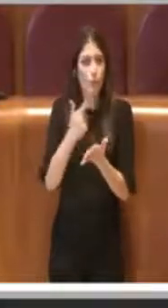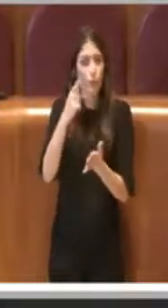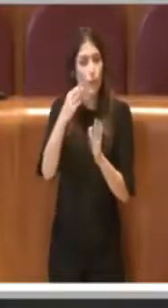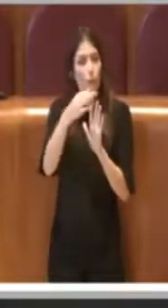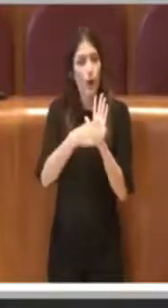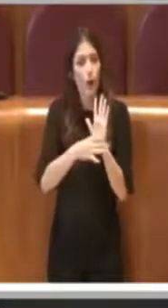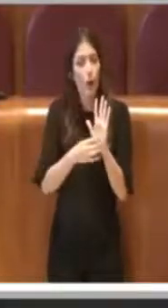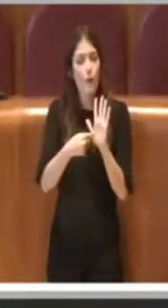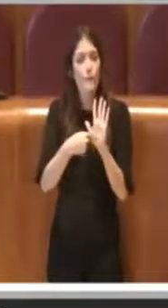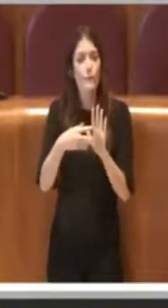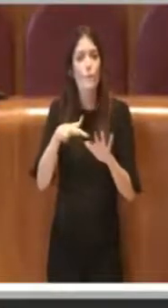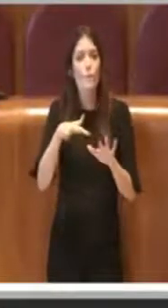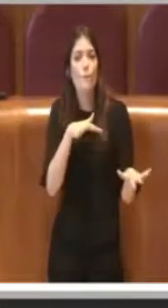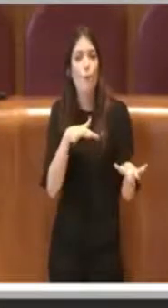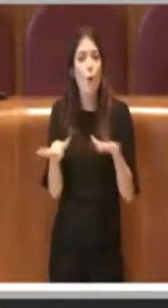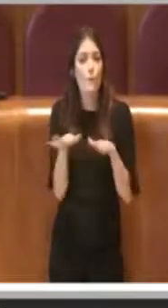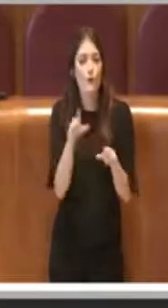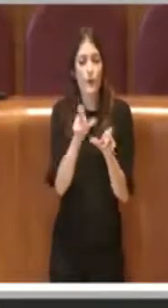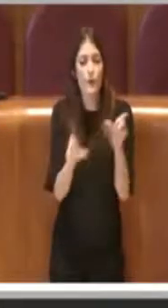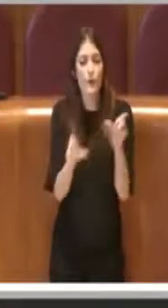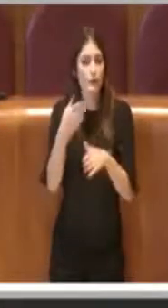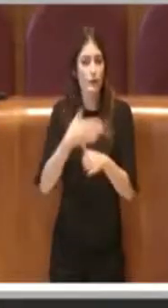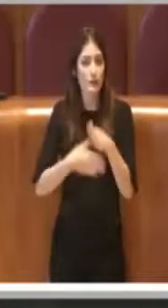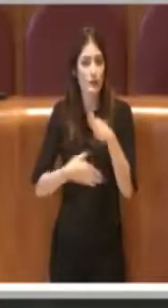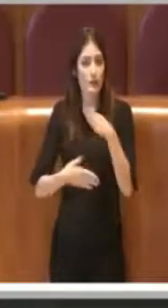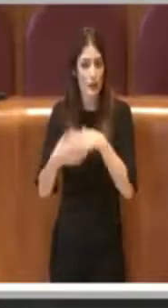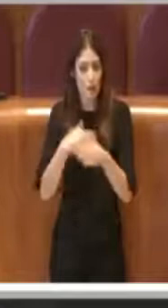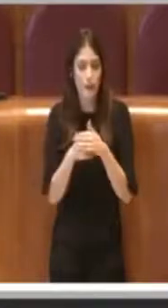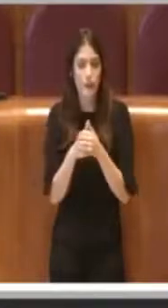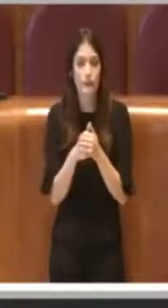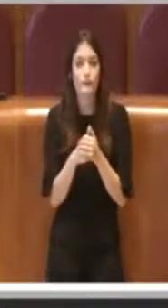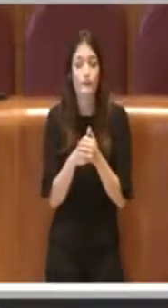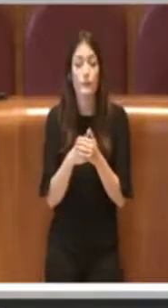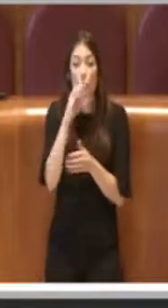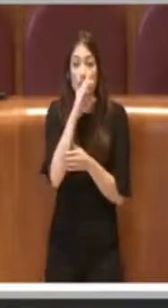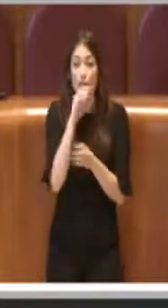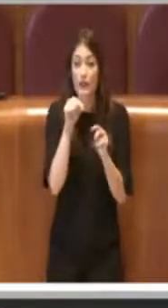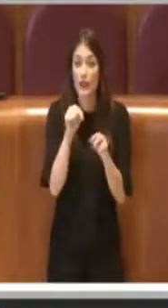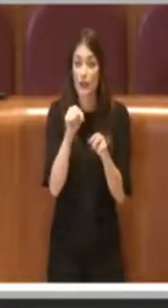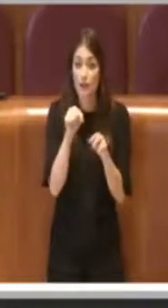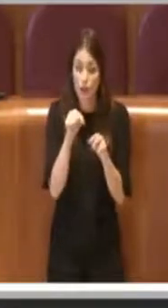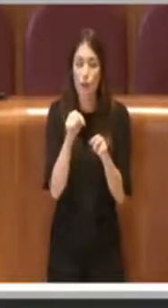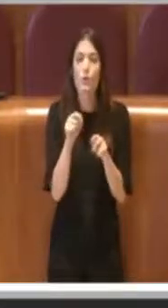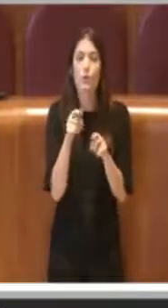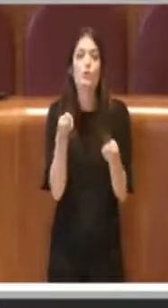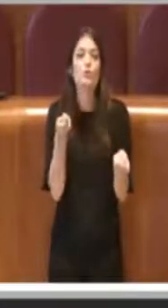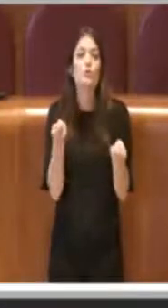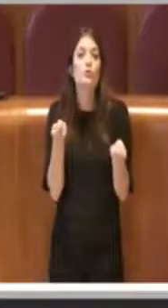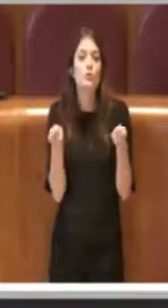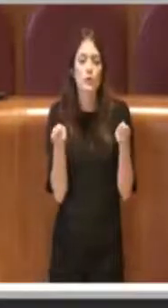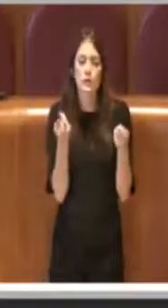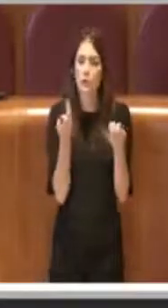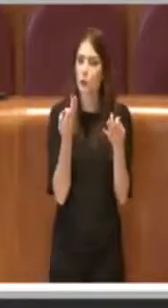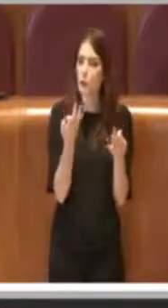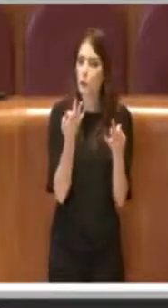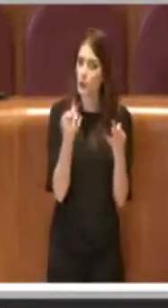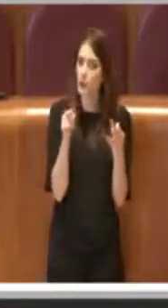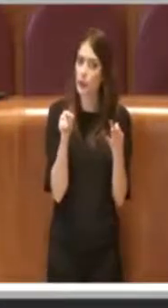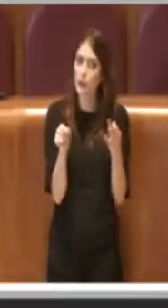per la mobilità delle persone con disabilità. Questo osservatorio, gestito egregiamente dal